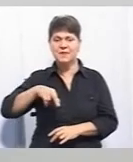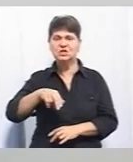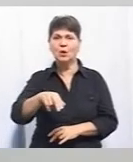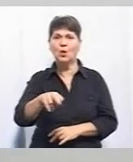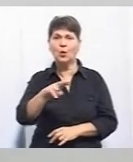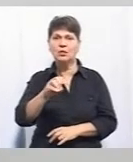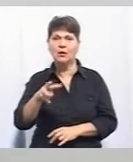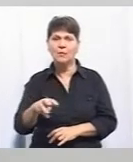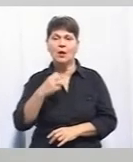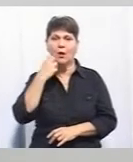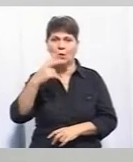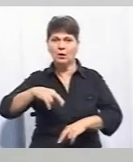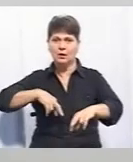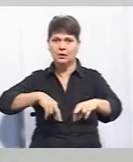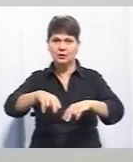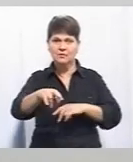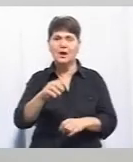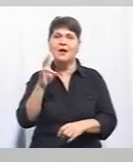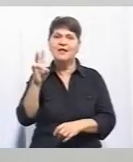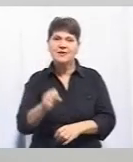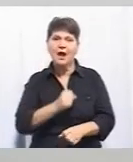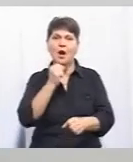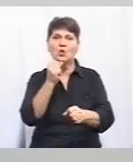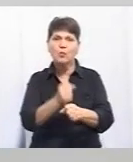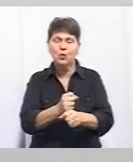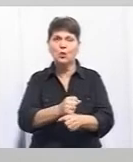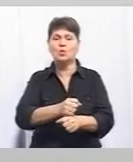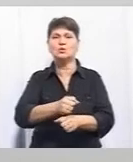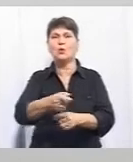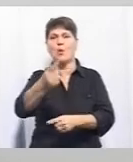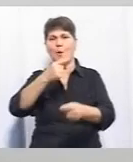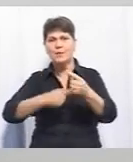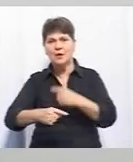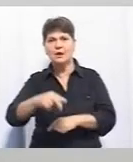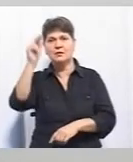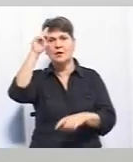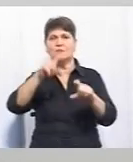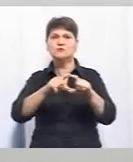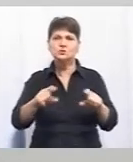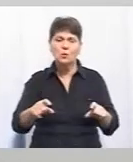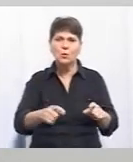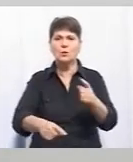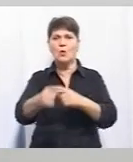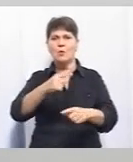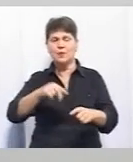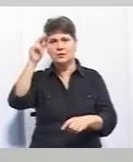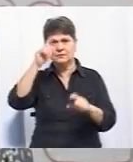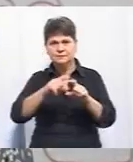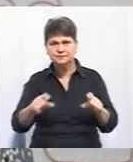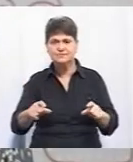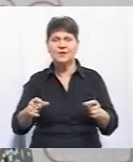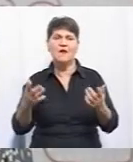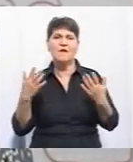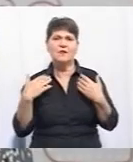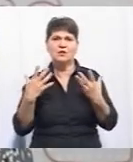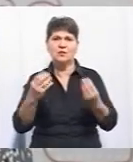коли вони рухаються на роботу, з роботи, до школи, зі школи, в вихідні дні є ринок,